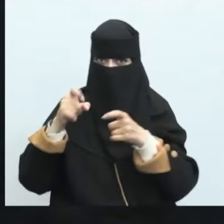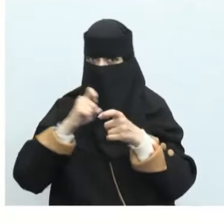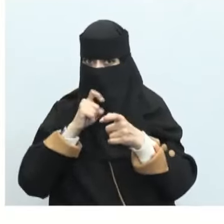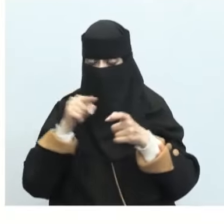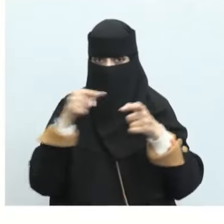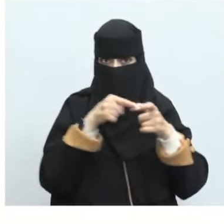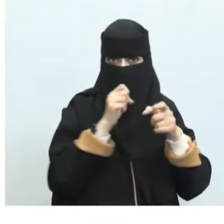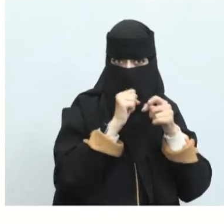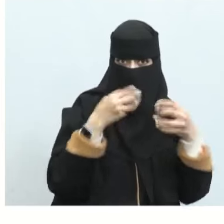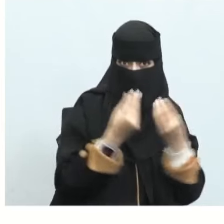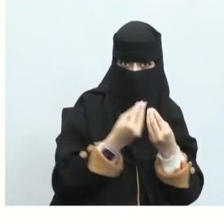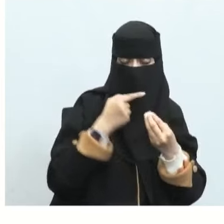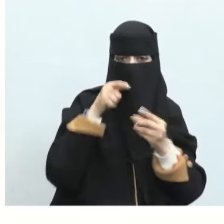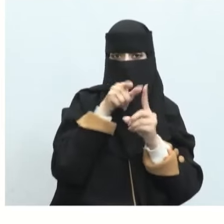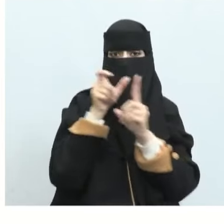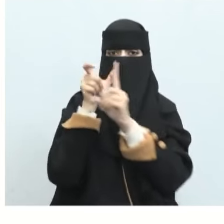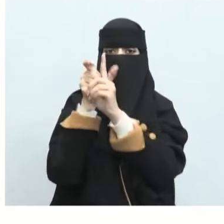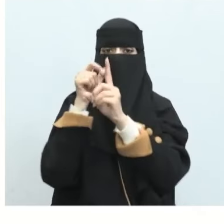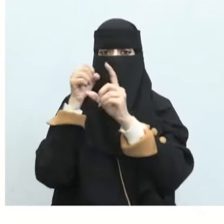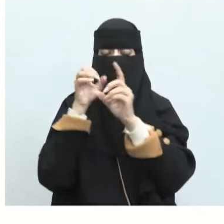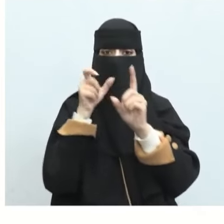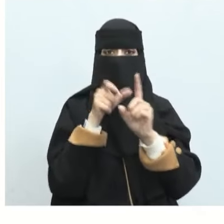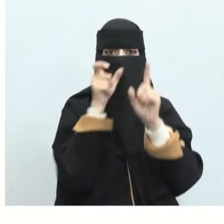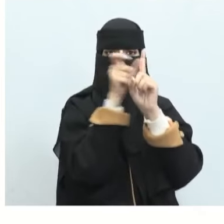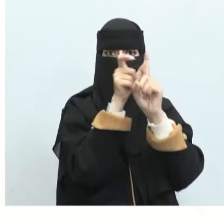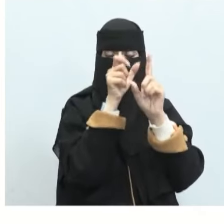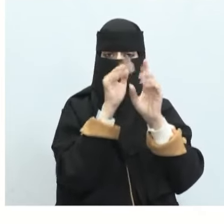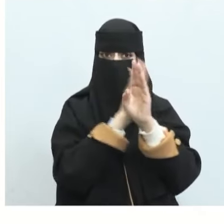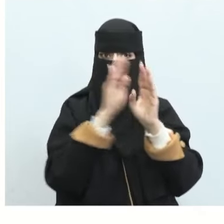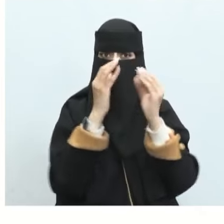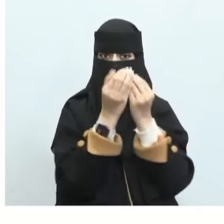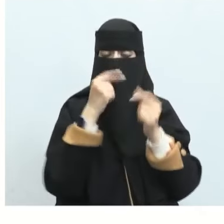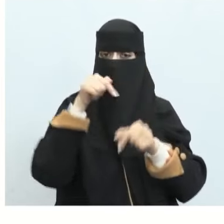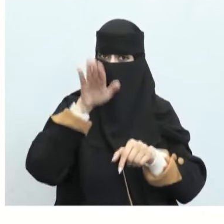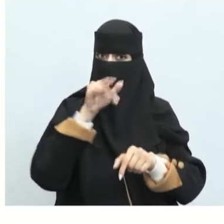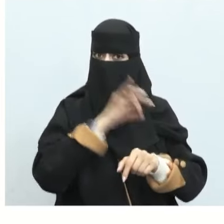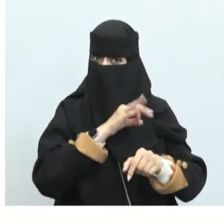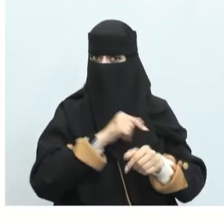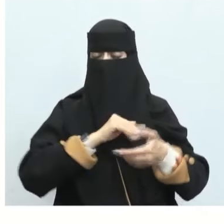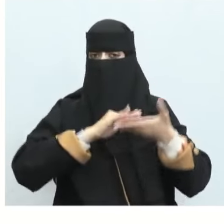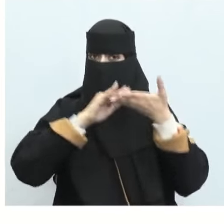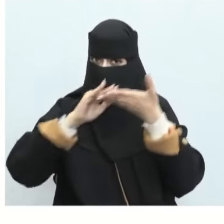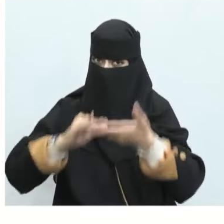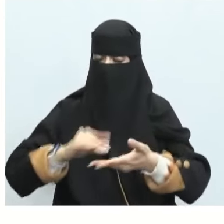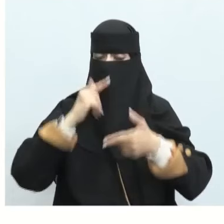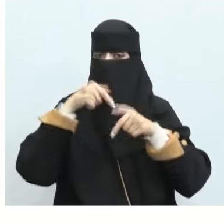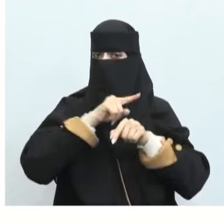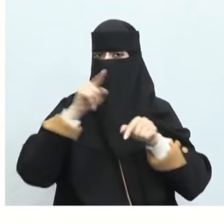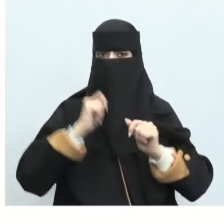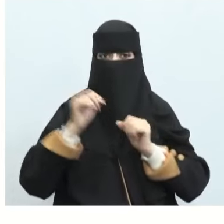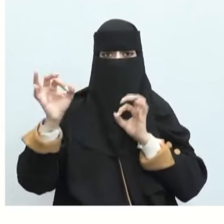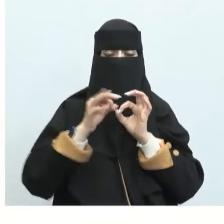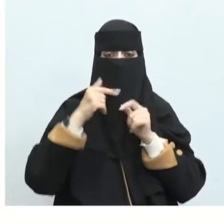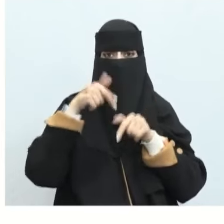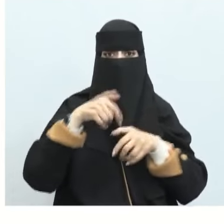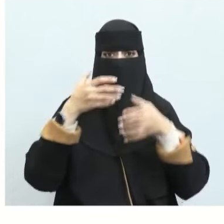سيسعد وسيهن هم ربيع لمن جاورهم وربيع معنى أنه سينفعهم وعلم جودهم وليستطيع أحداً يغزو أو